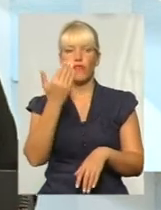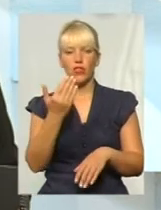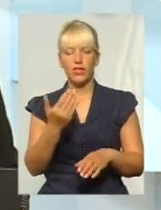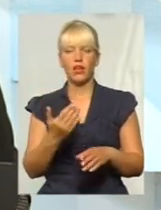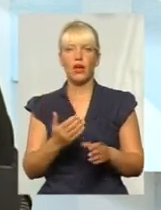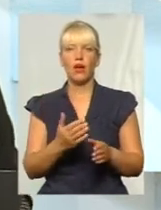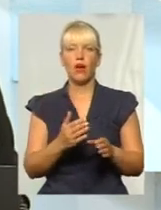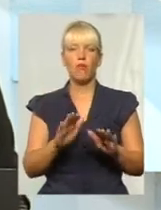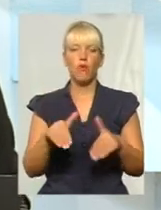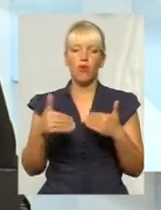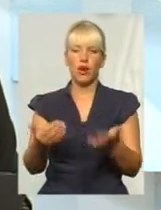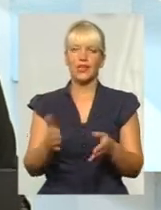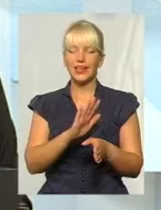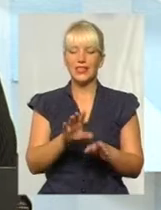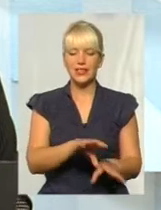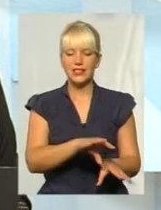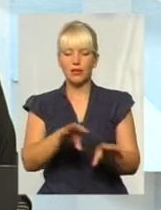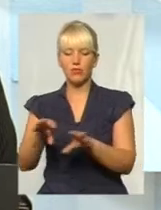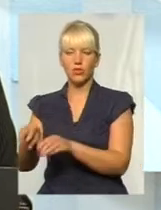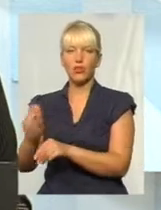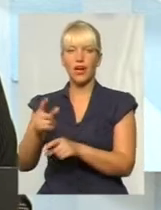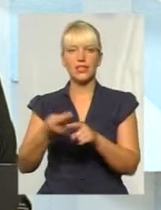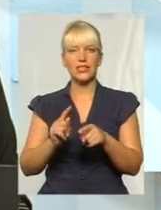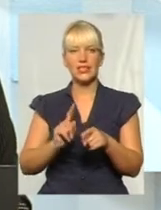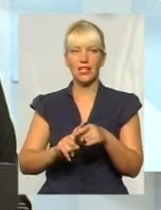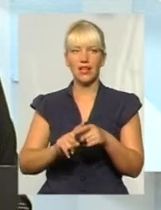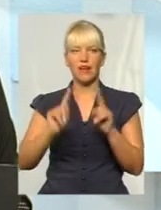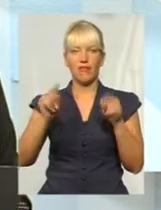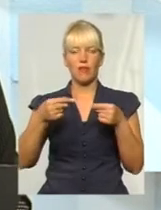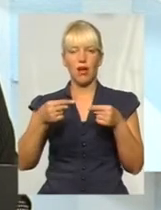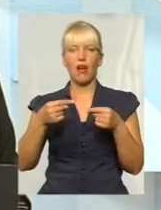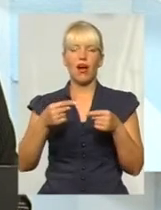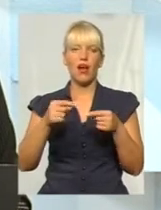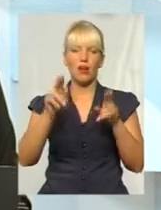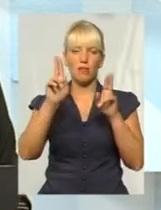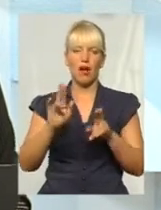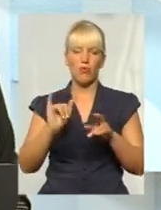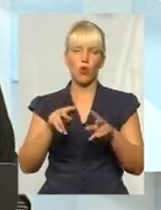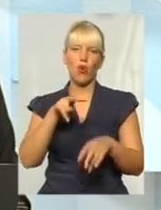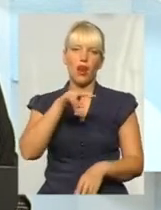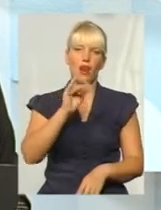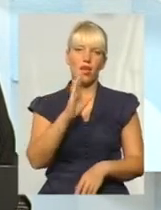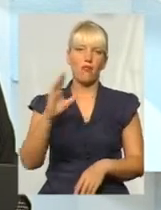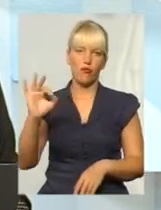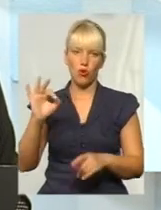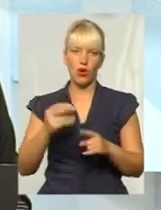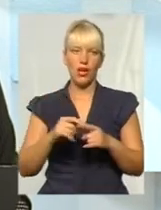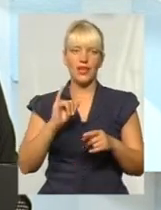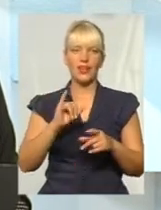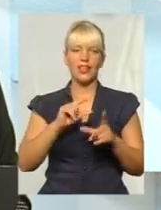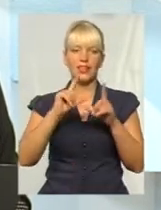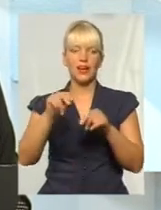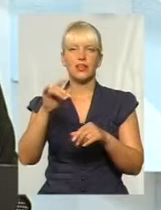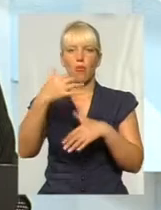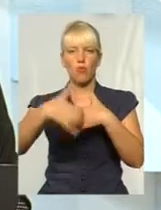зміщуватись, як це вимагає правило, не зміщуватись у ліву сторону і їхати практично посередині дороги. А краще